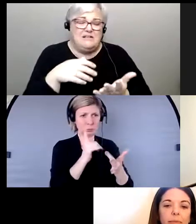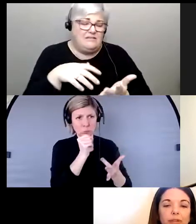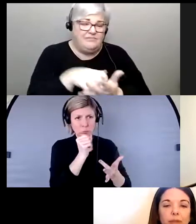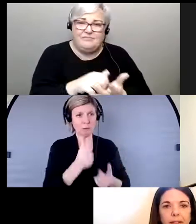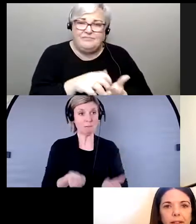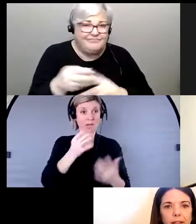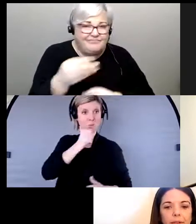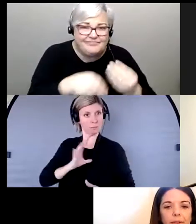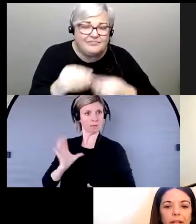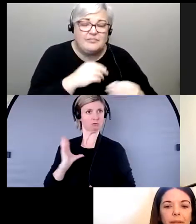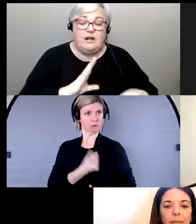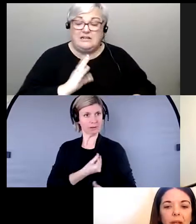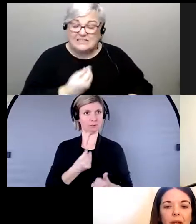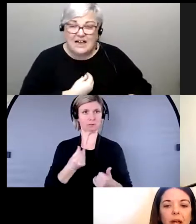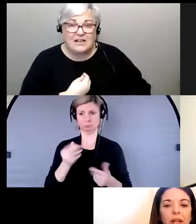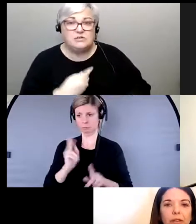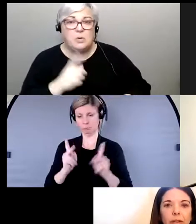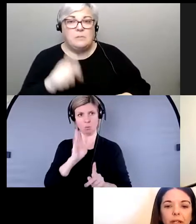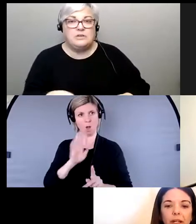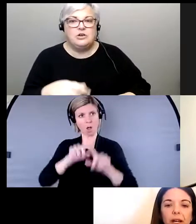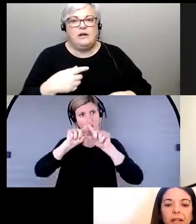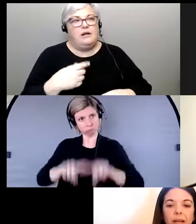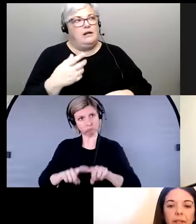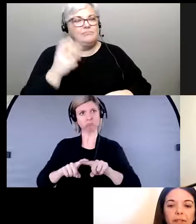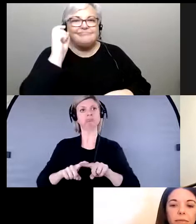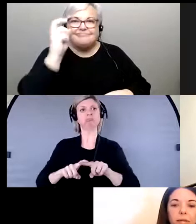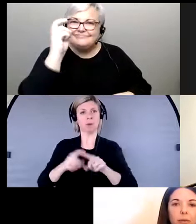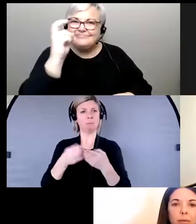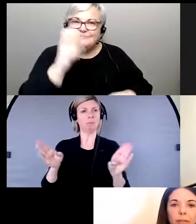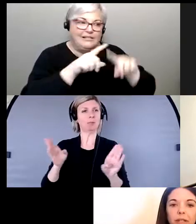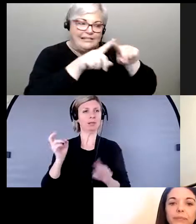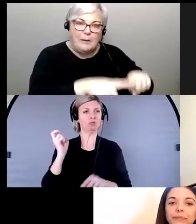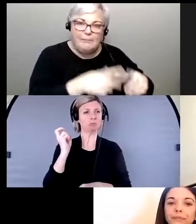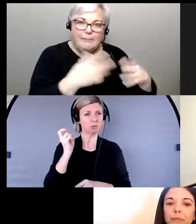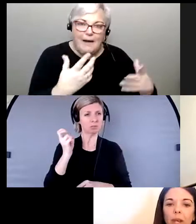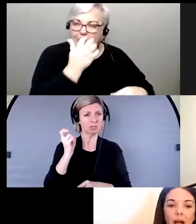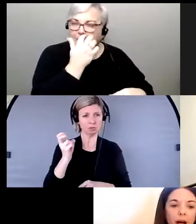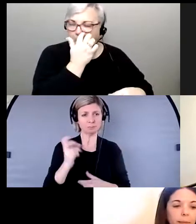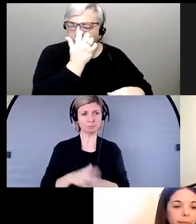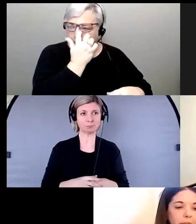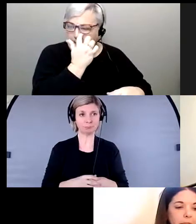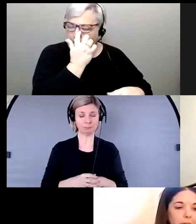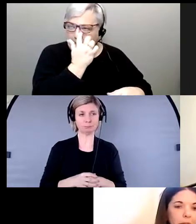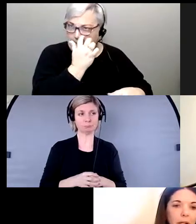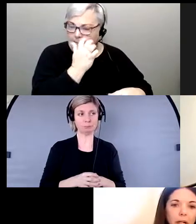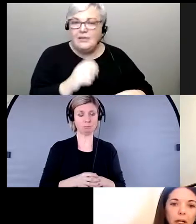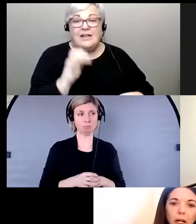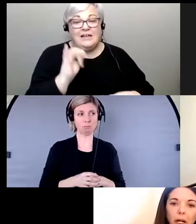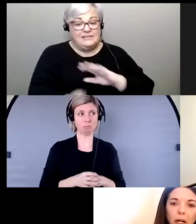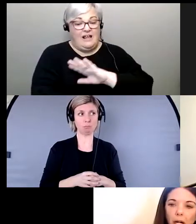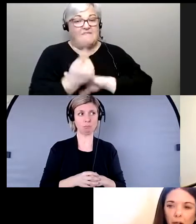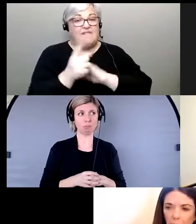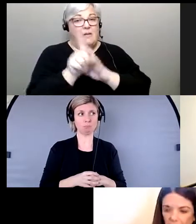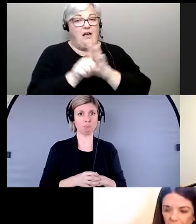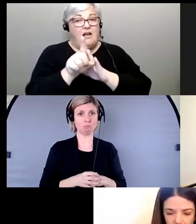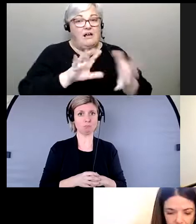personnes trans et non binaires comptent sur le transport public dans notre collectivité et pendant les événements climatiques,